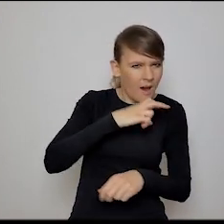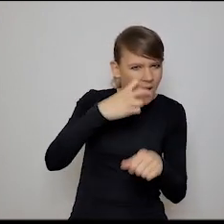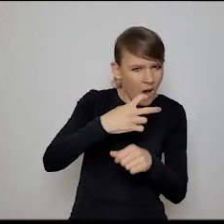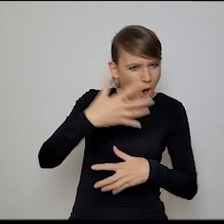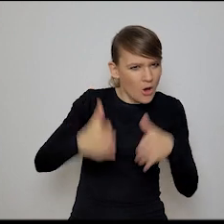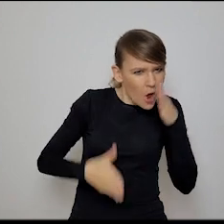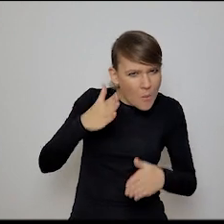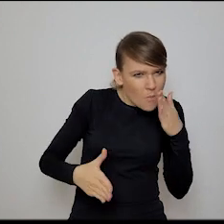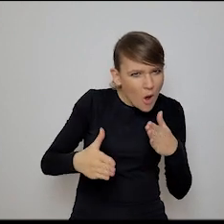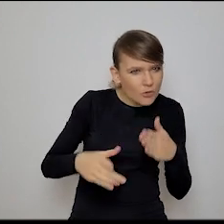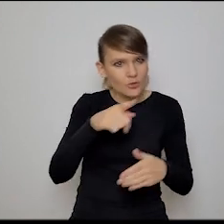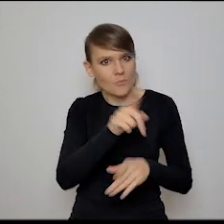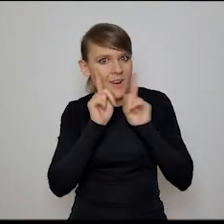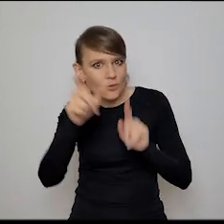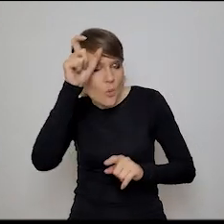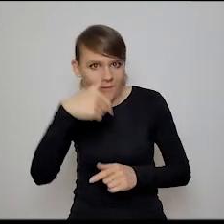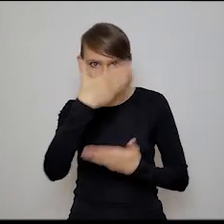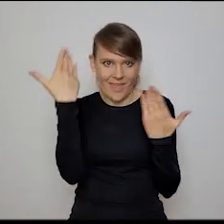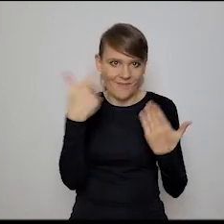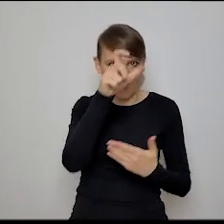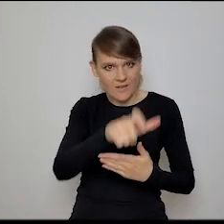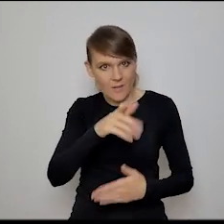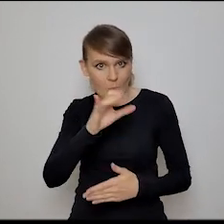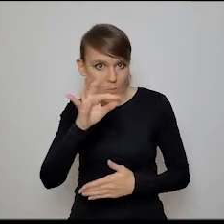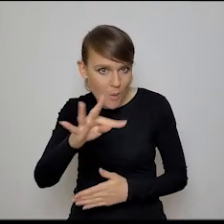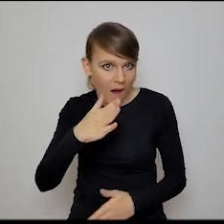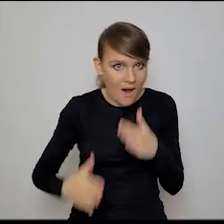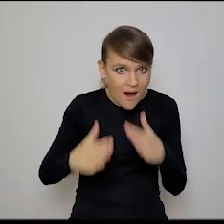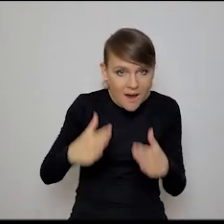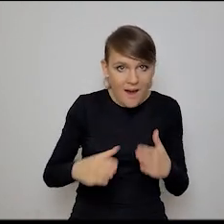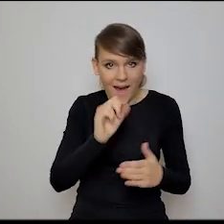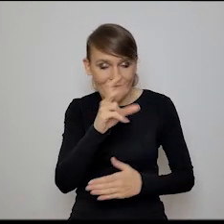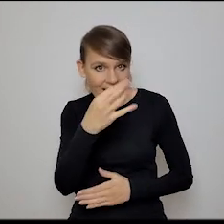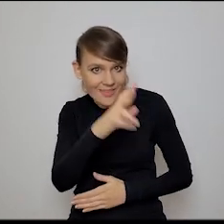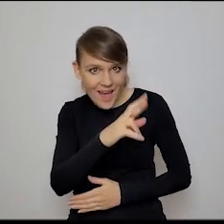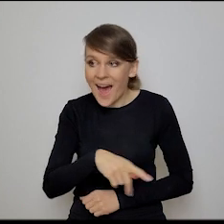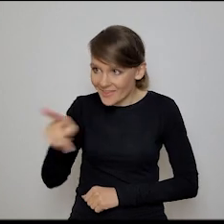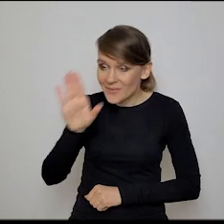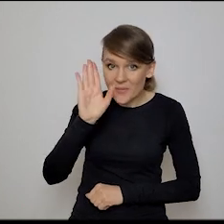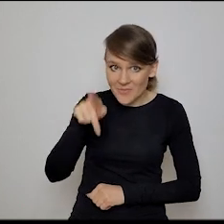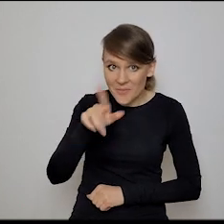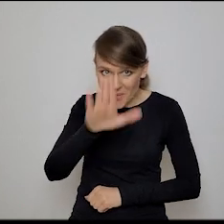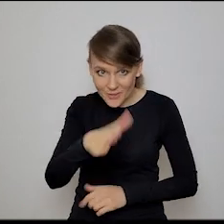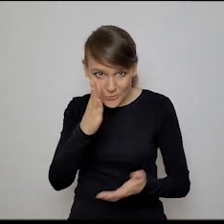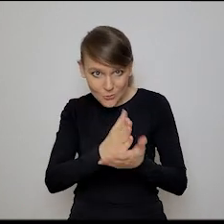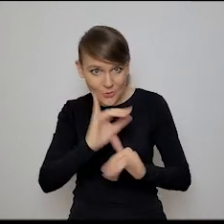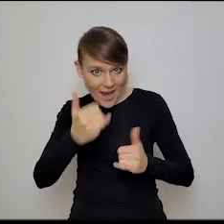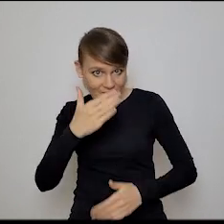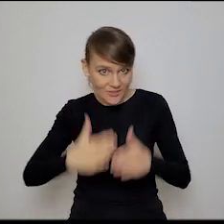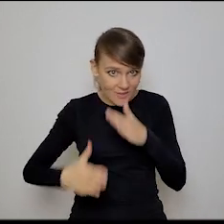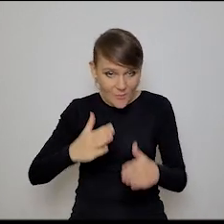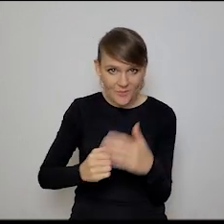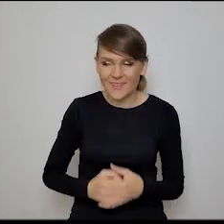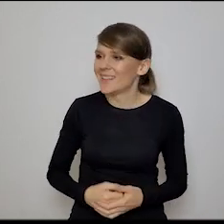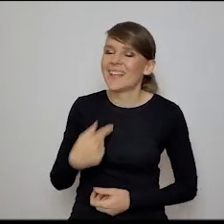teraz z twoim spotem, albo z awatarem Aleksandry Przegalińskiej, masz już takiego? ty teraz sobie tam możesz robić. ale mogę ci